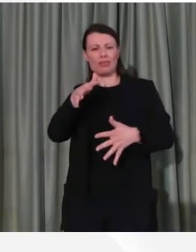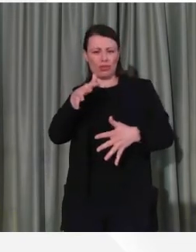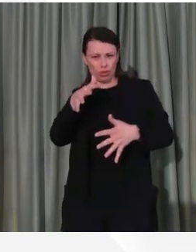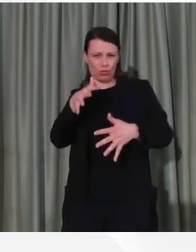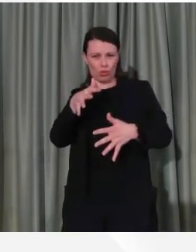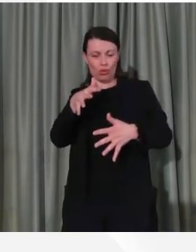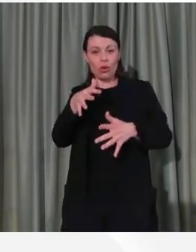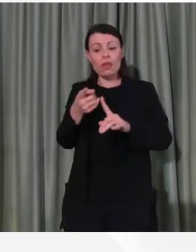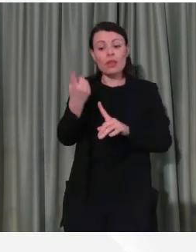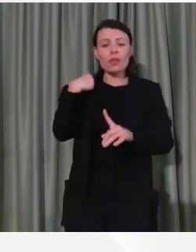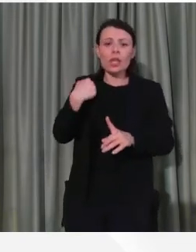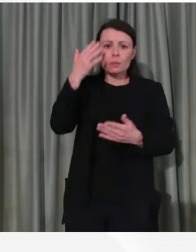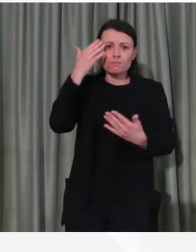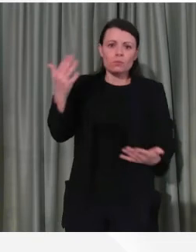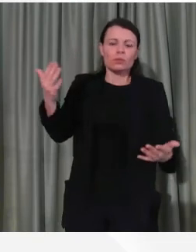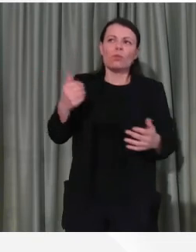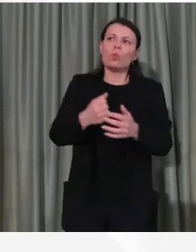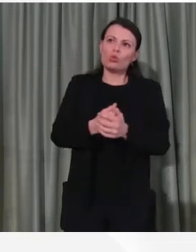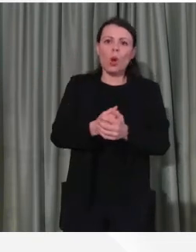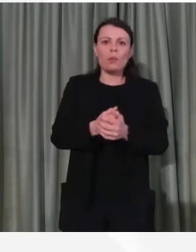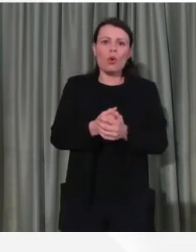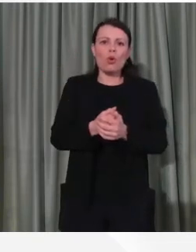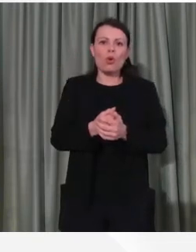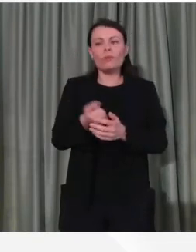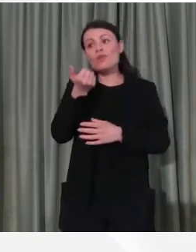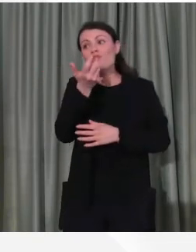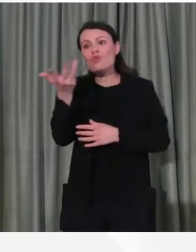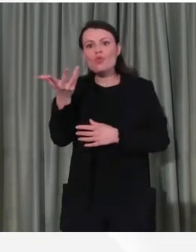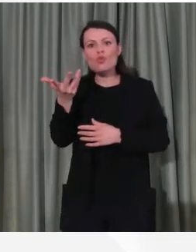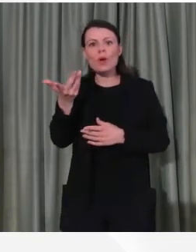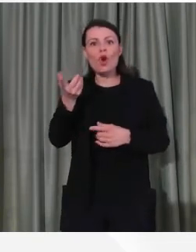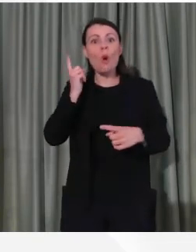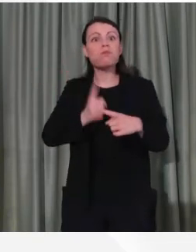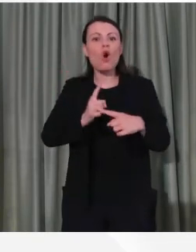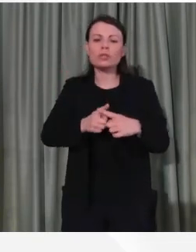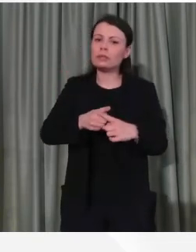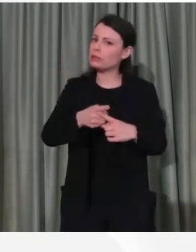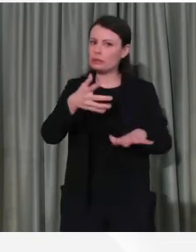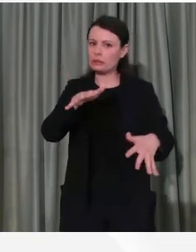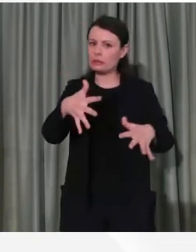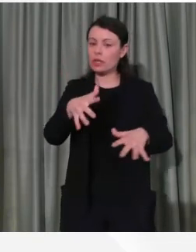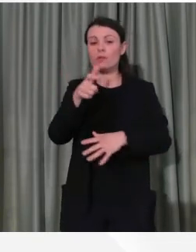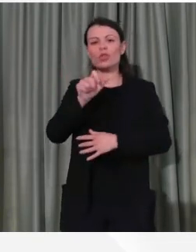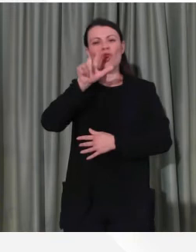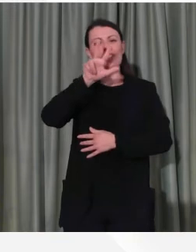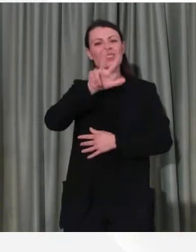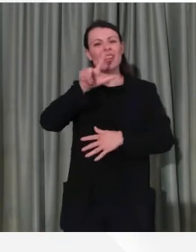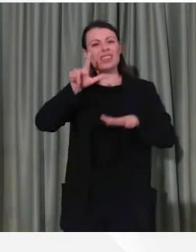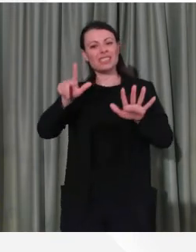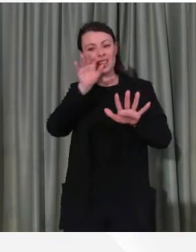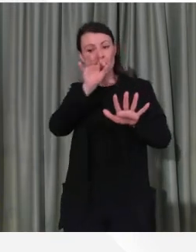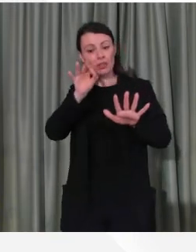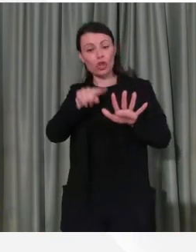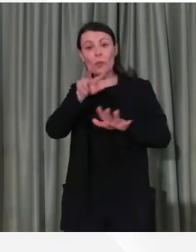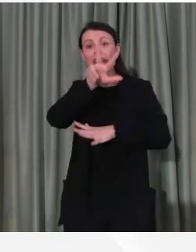abbiamo avuto un dato non molto positivo perché è un 37 per cento ma è un po' più del